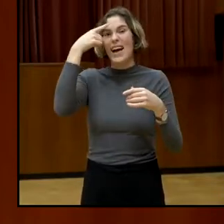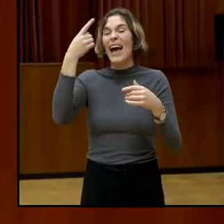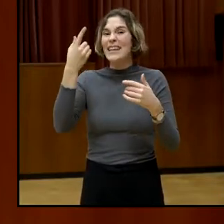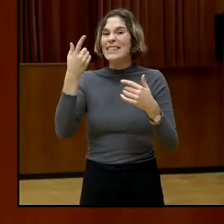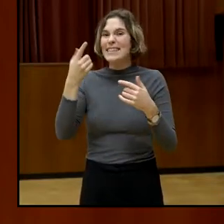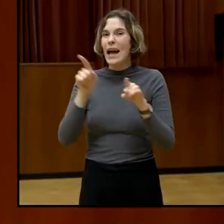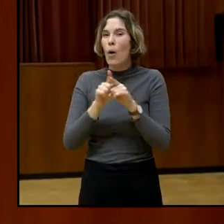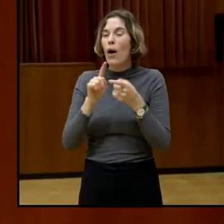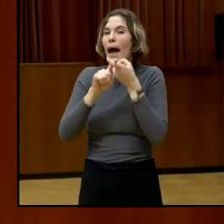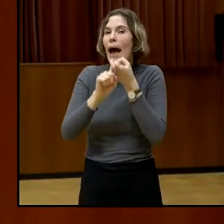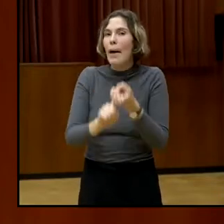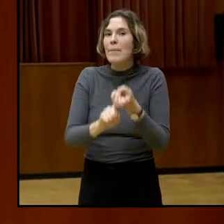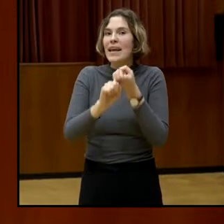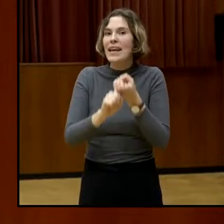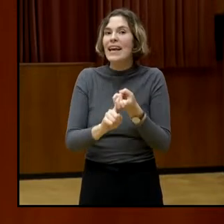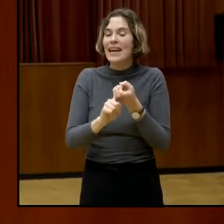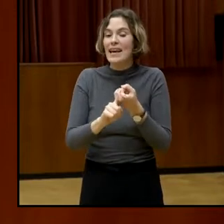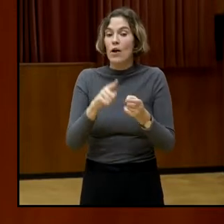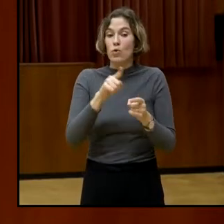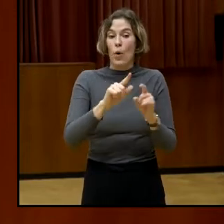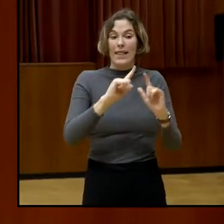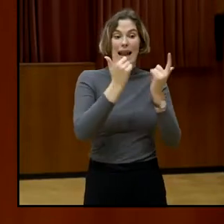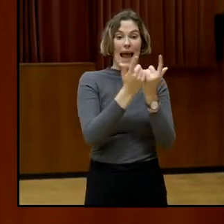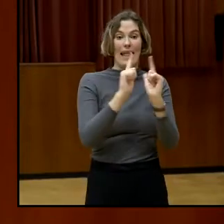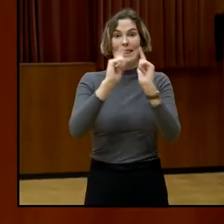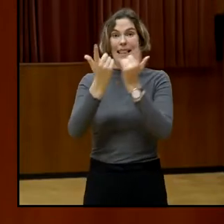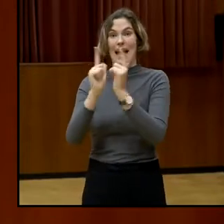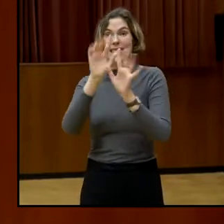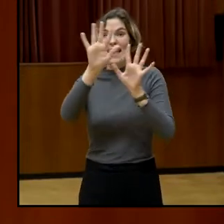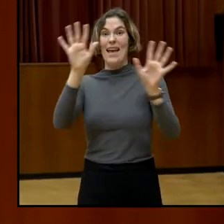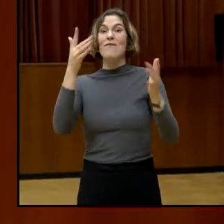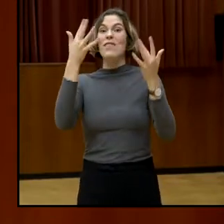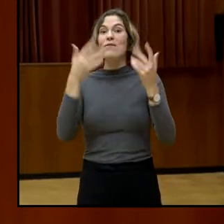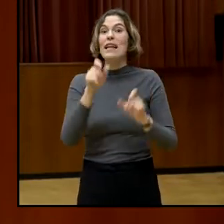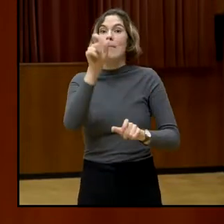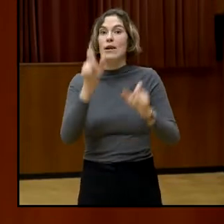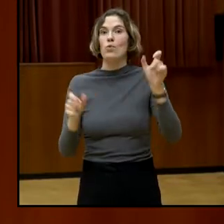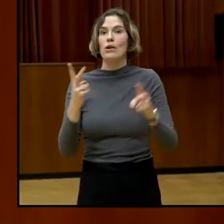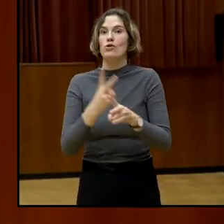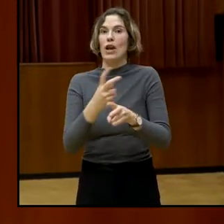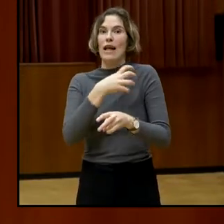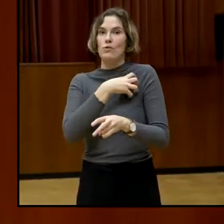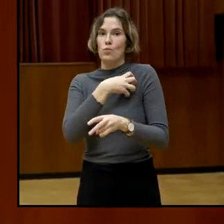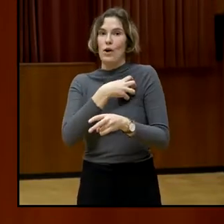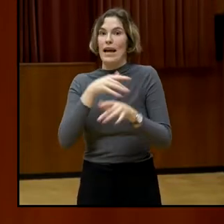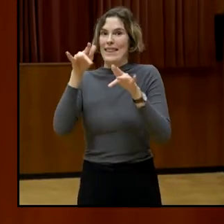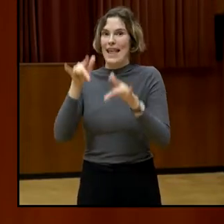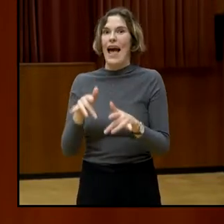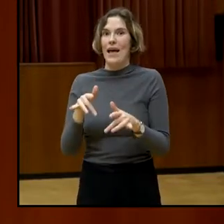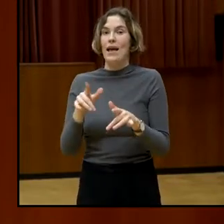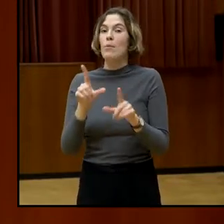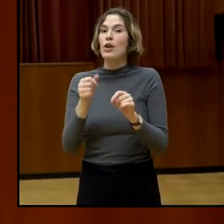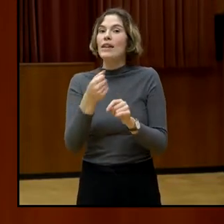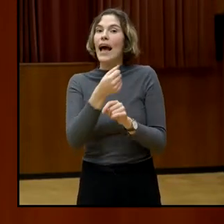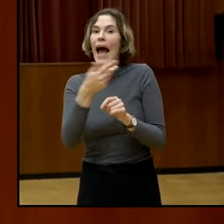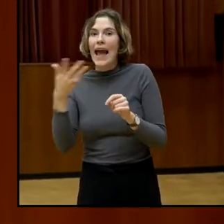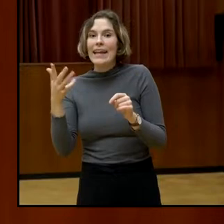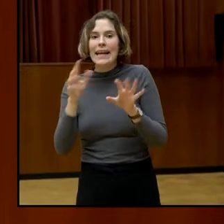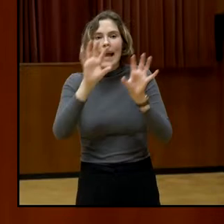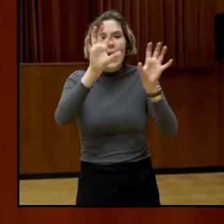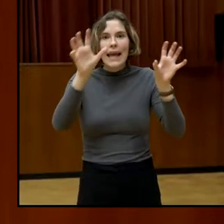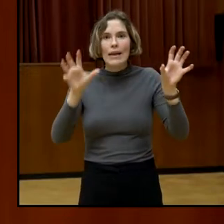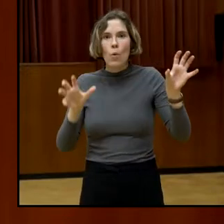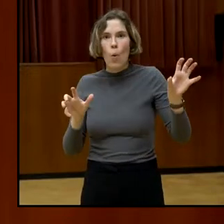StaatsbürgerInnen richtet, sind manche Regionen in Parlamenten stark unter und manche